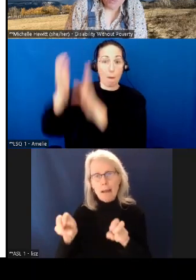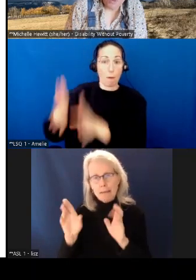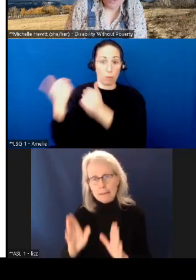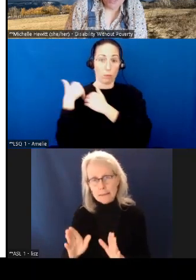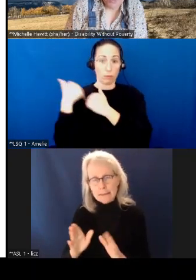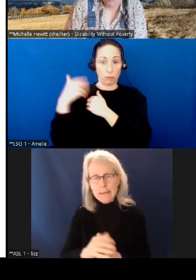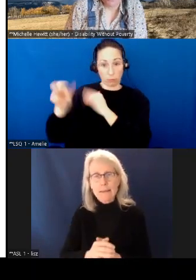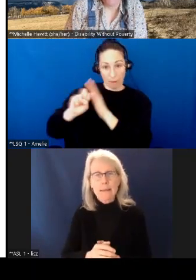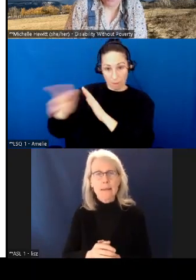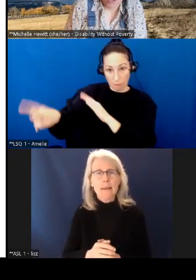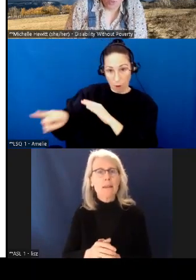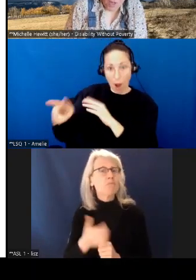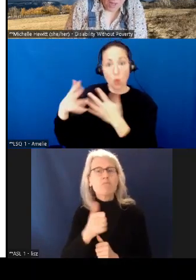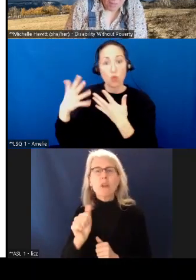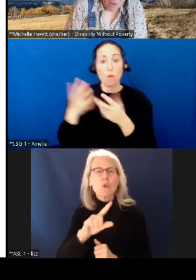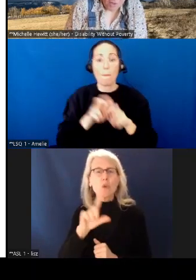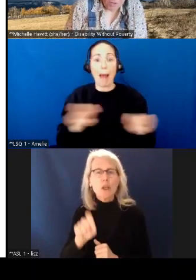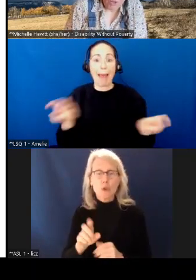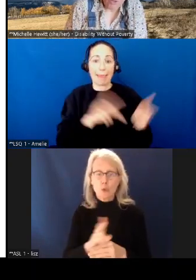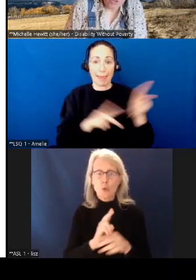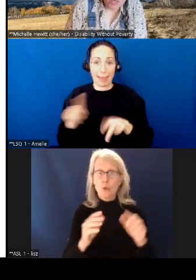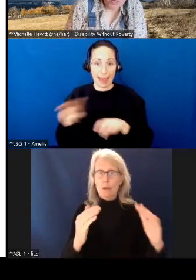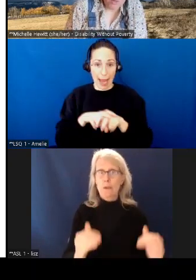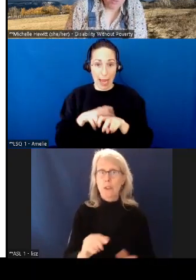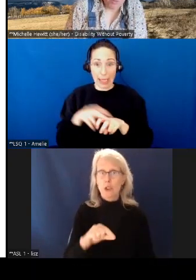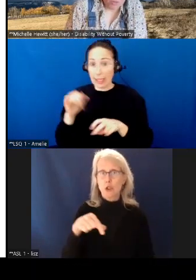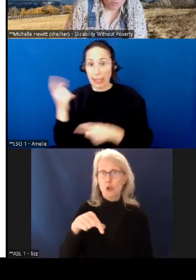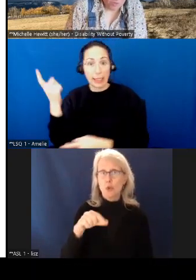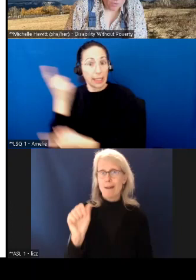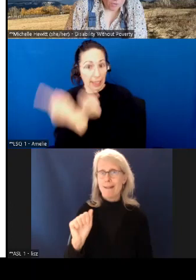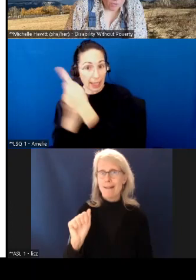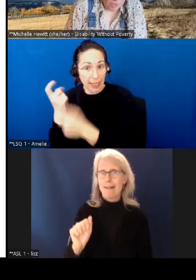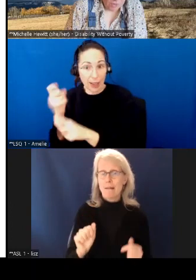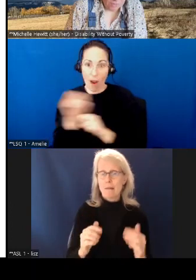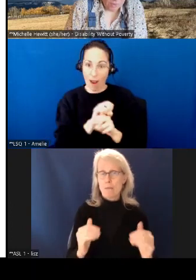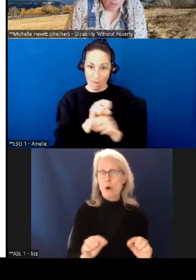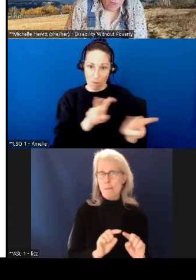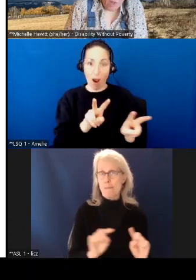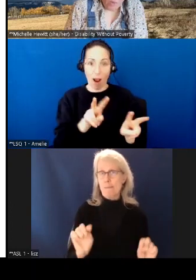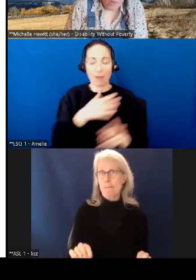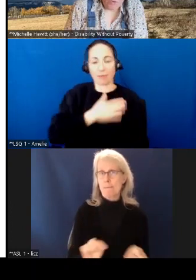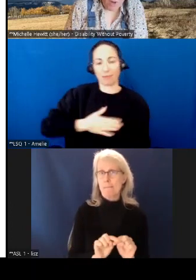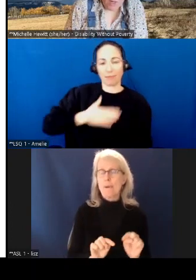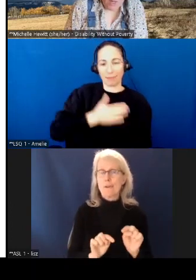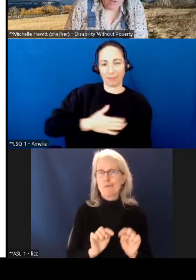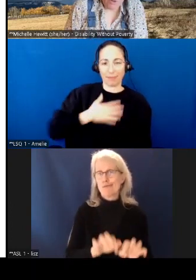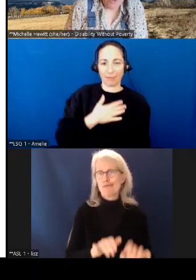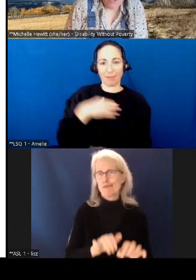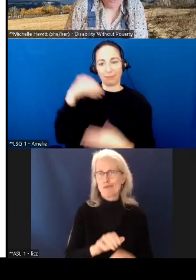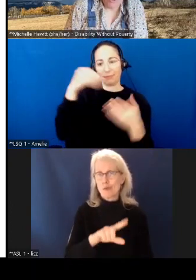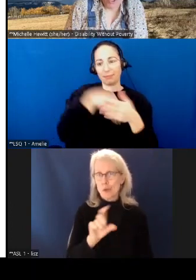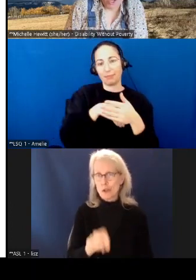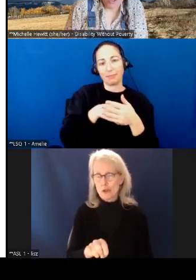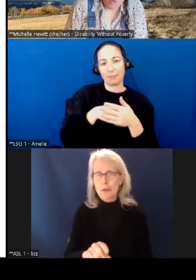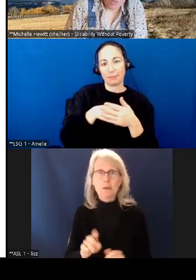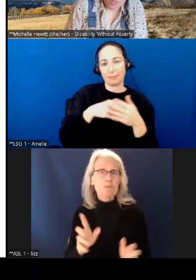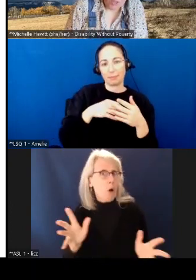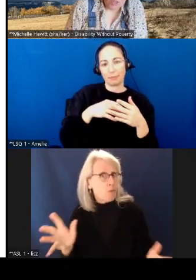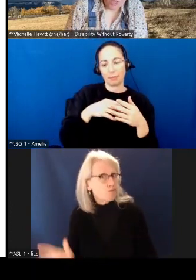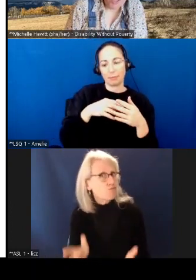ou au panéliste pour toutes les questions que vous pourriez avoir. Veuillez, s'il vous plaît, les mettre dans la